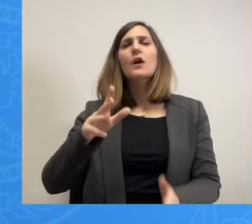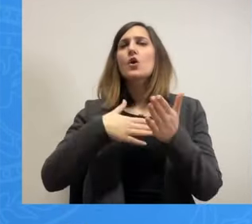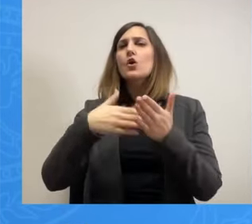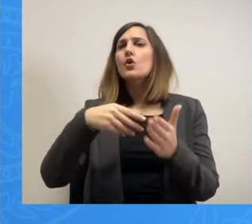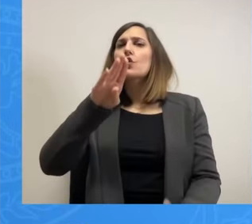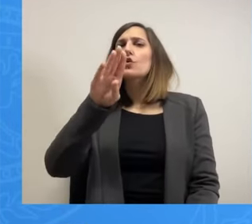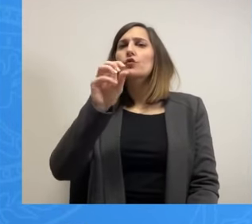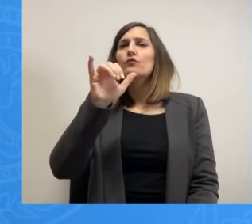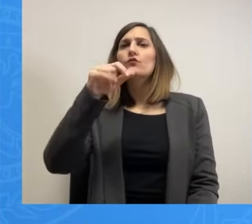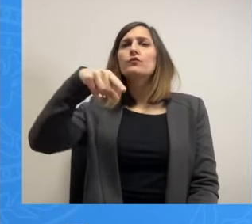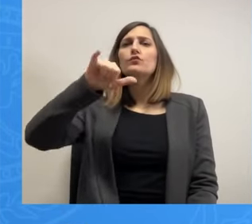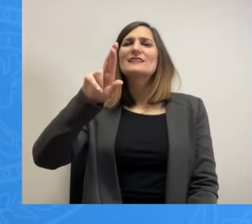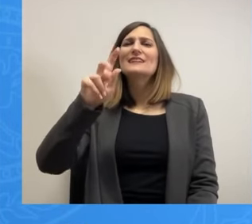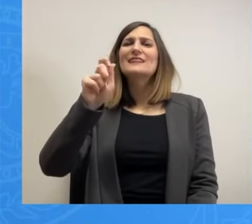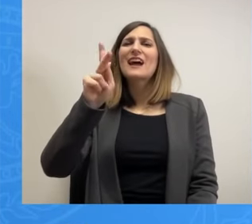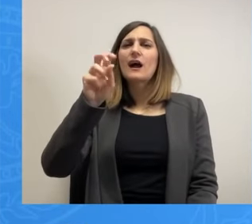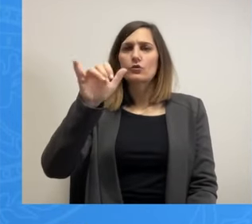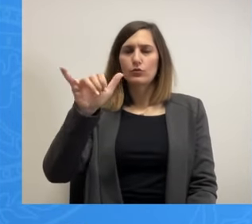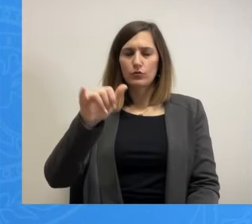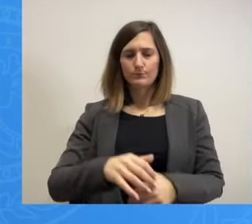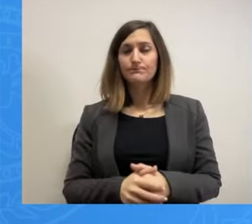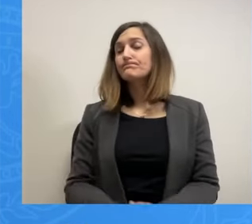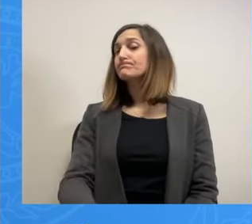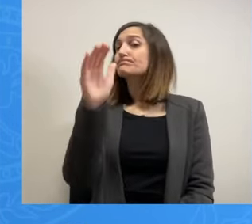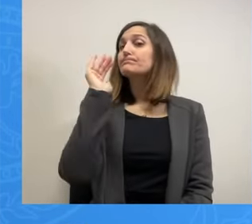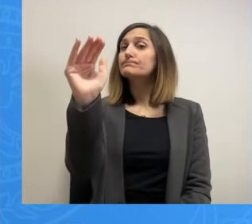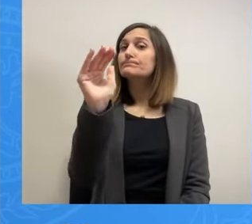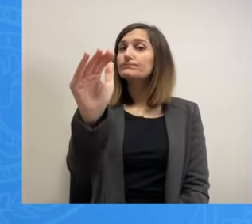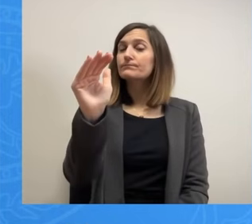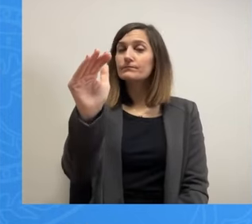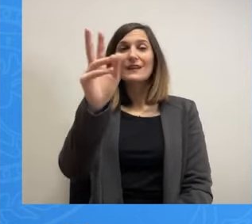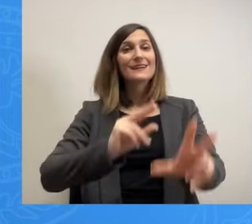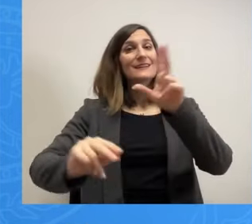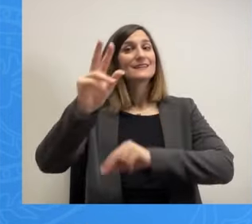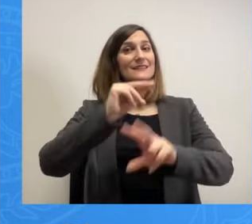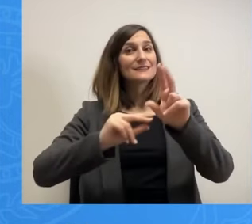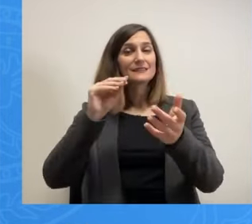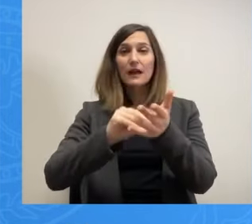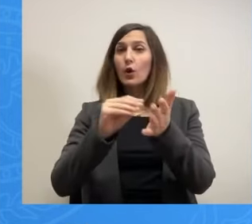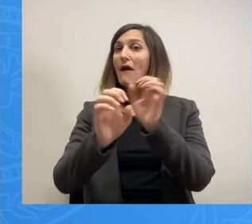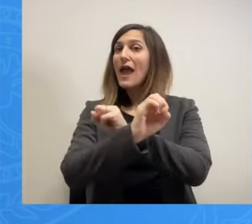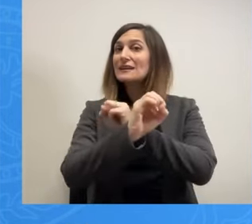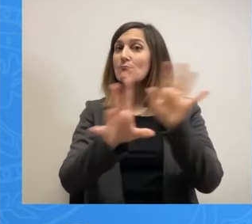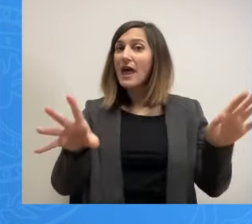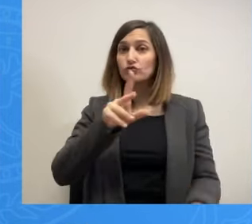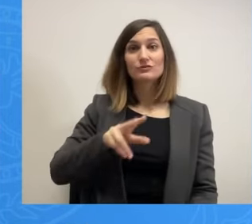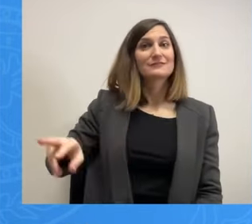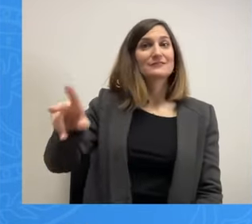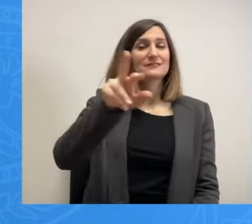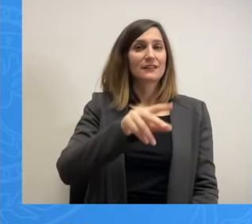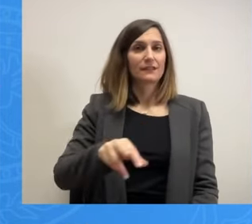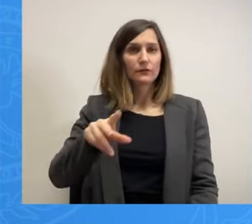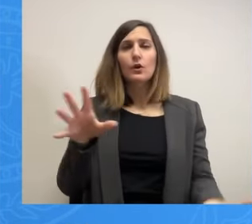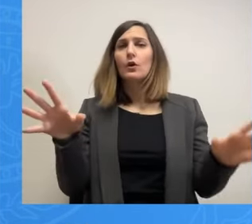Είχαμε ζητήσει να γίνει συζήτηση και να ενημερωθεί και η πλειοψηφία οι συνάδελφοι για τη διπλή